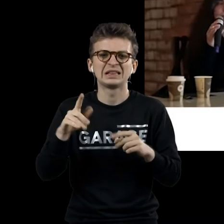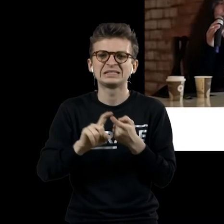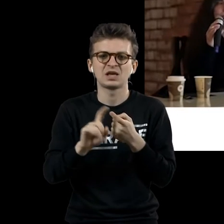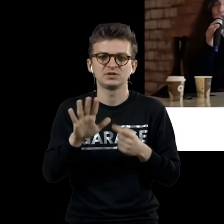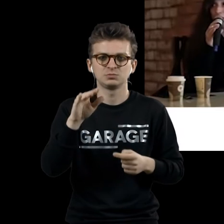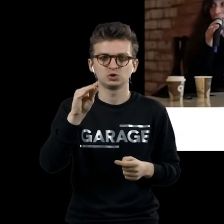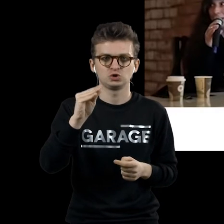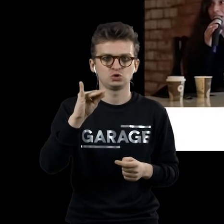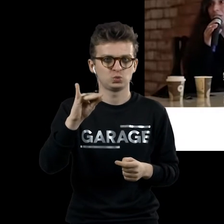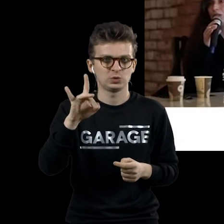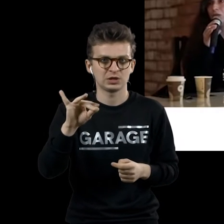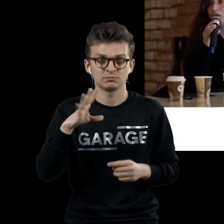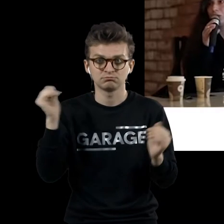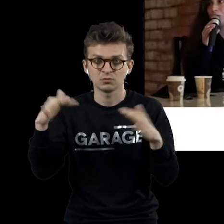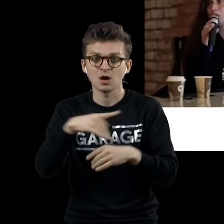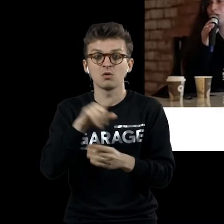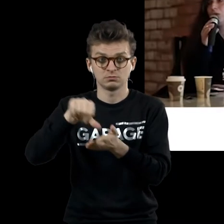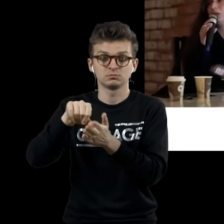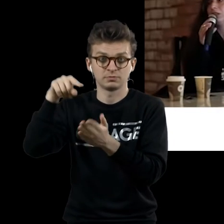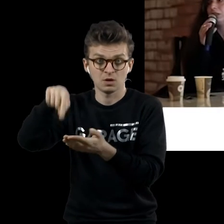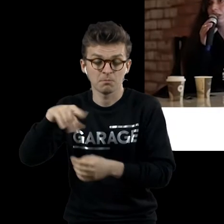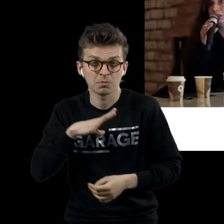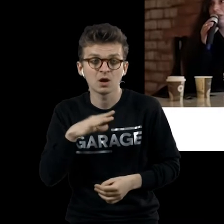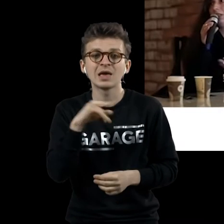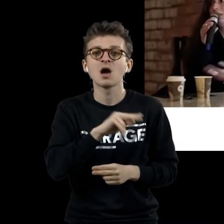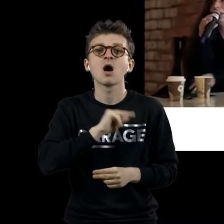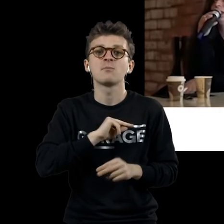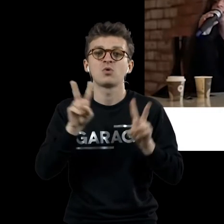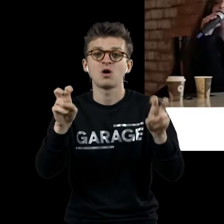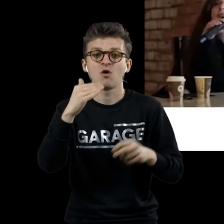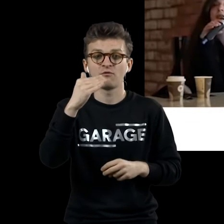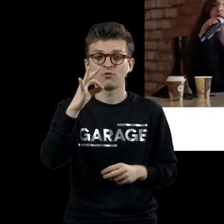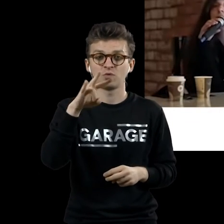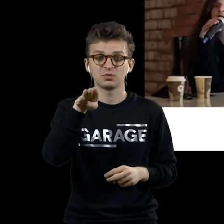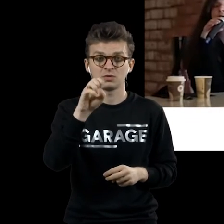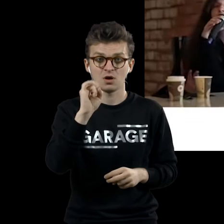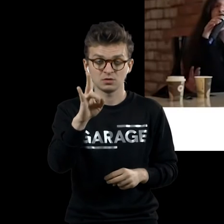входил, он предложил вот такую вот работу. Работа называлась «Фонтан».